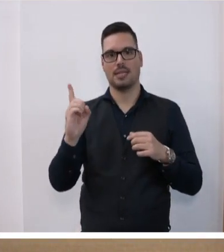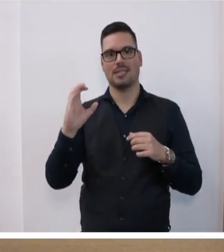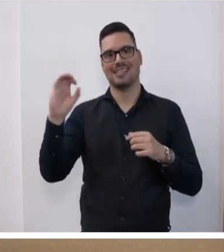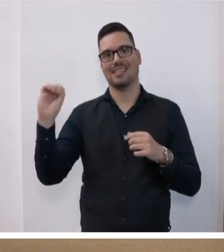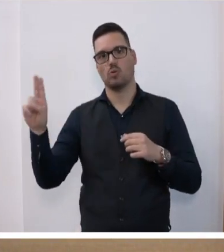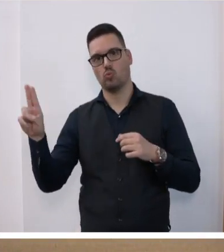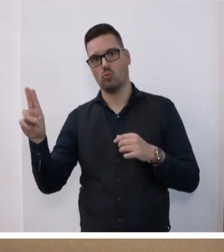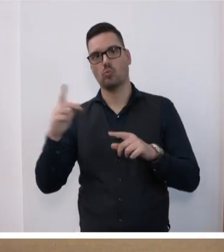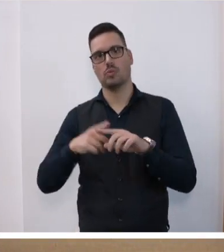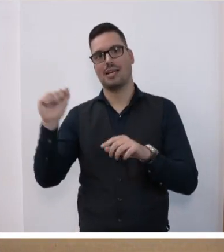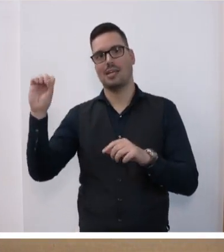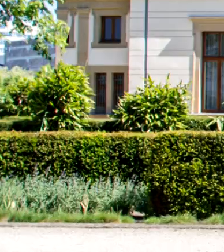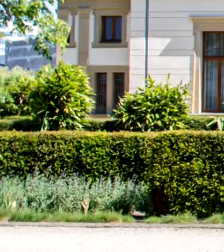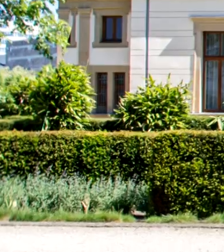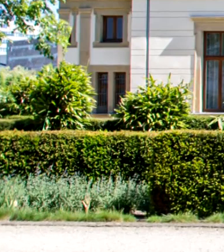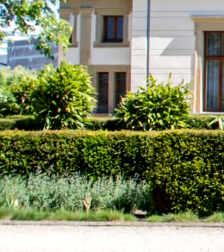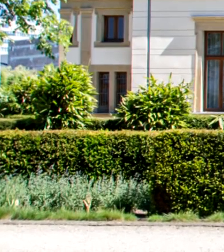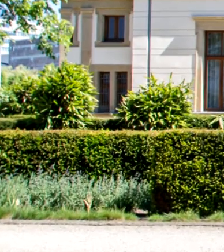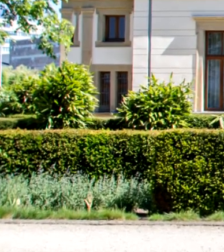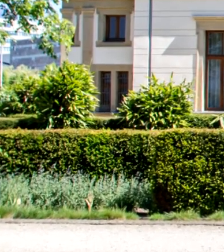CDU-Fraktion und AfD-Fraktion.